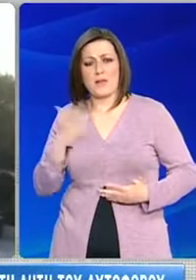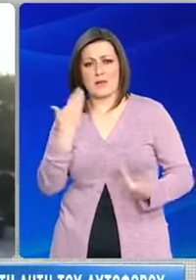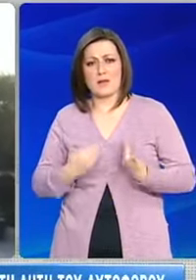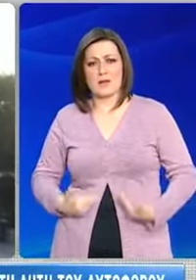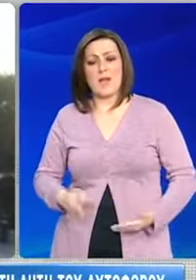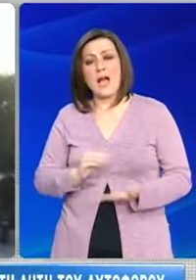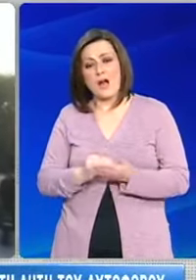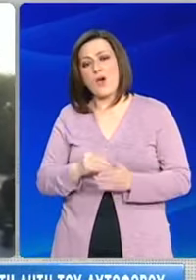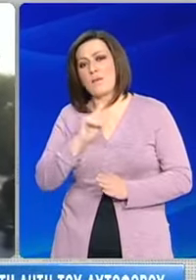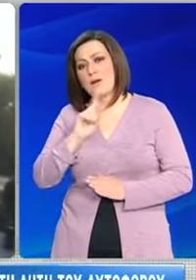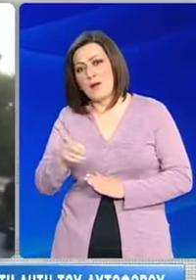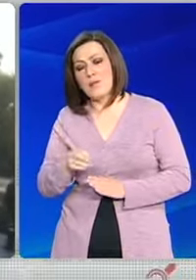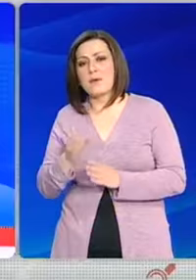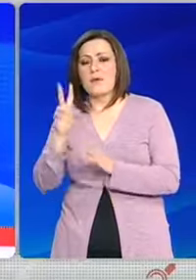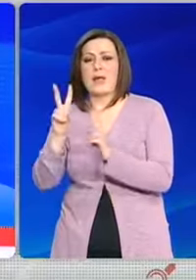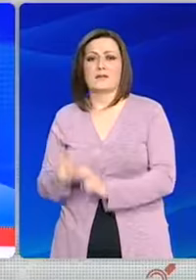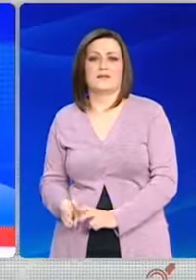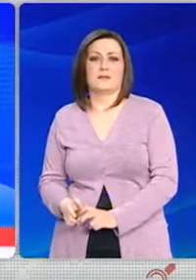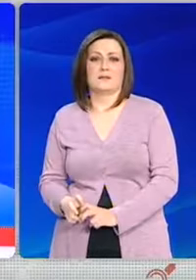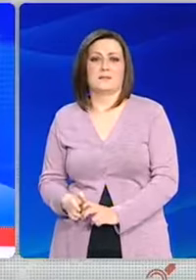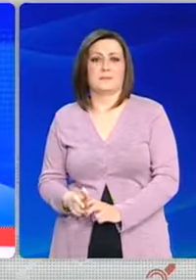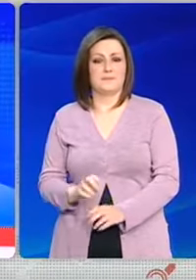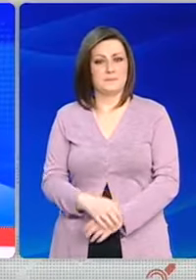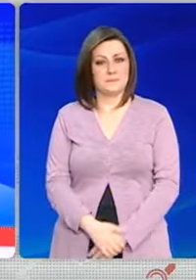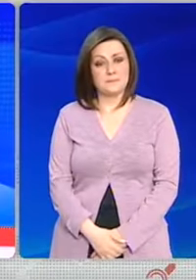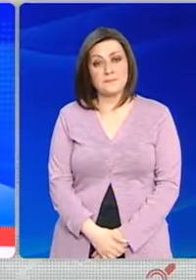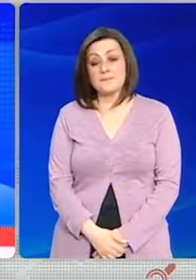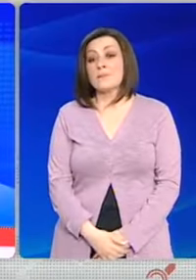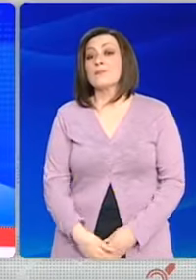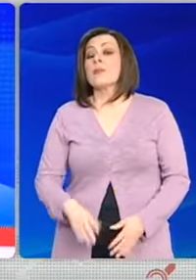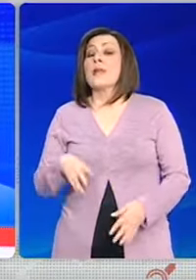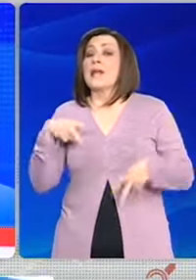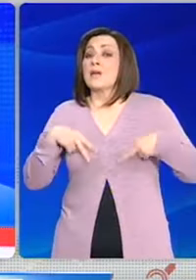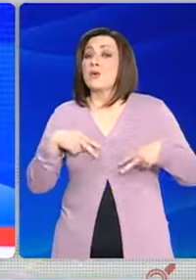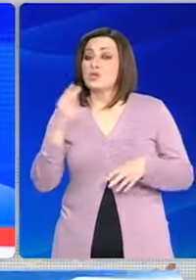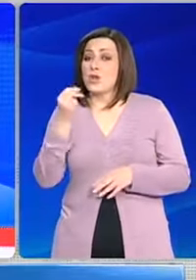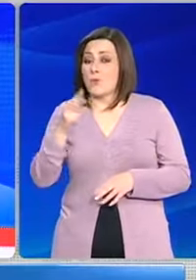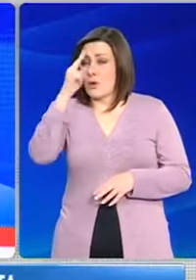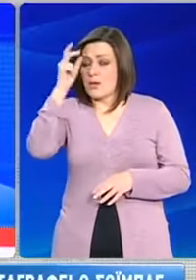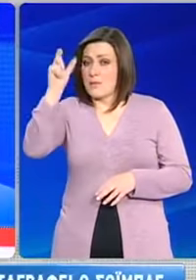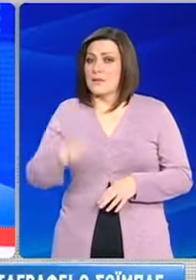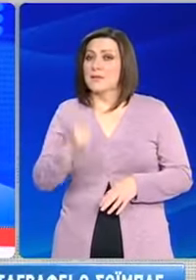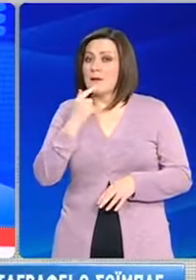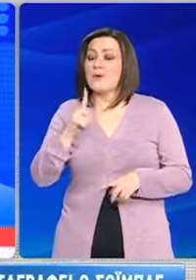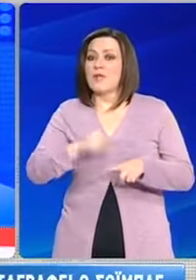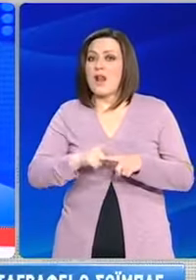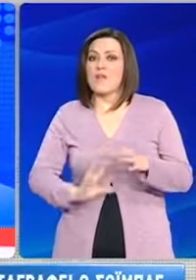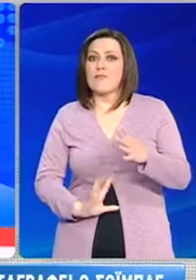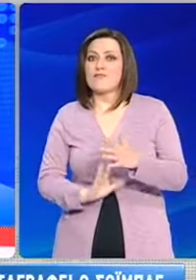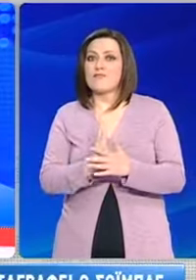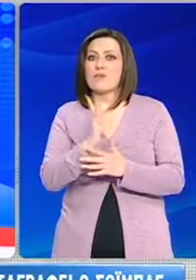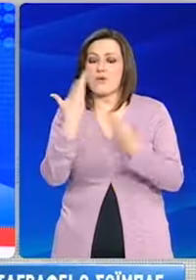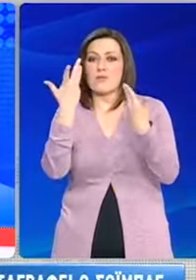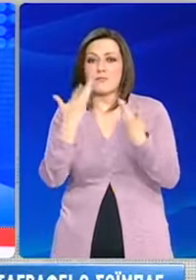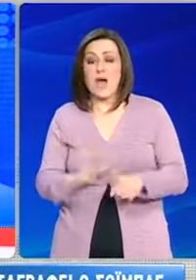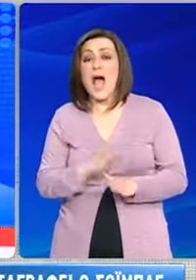ένορκη διοικητική εξέταση. Η Ελλάδα έχει σημειώσει μεγάλη πρόοδο και αν οι Έλληνες συνεχίσουν στον ίδιο